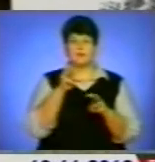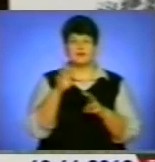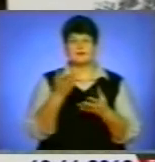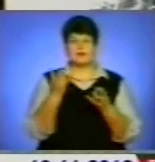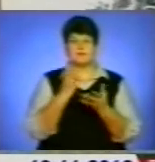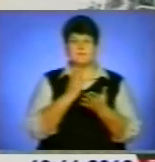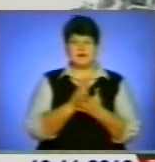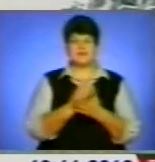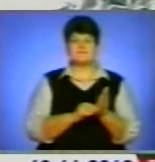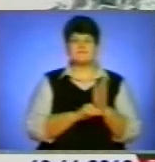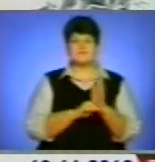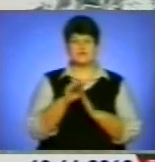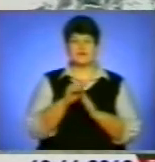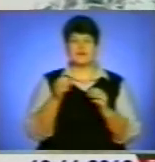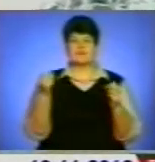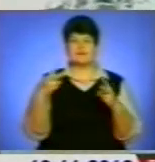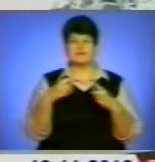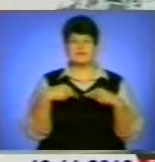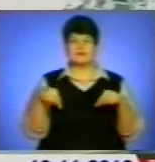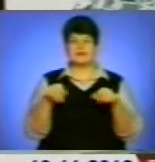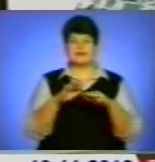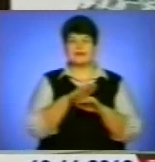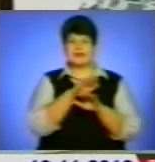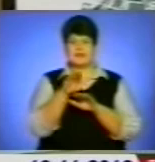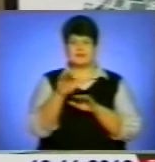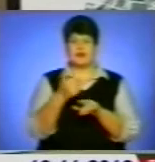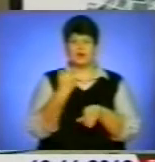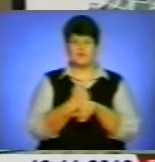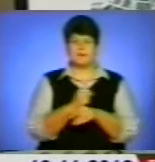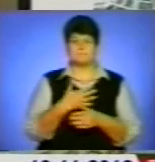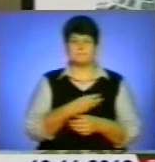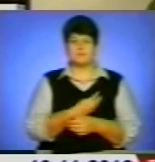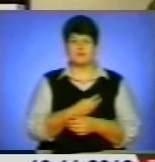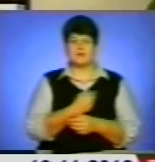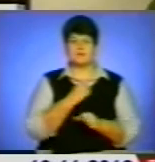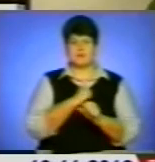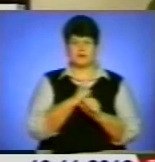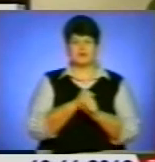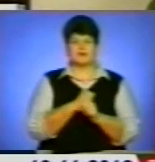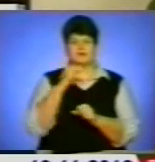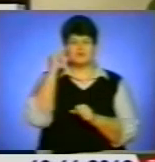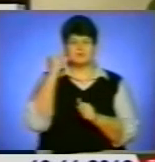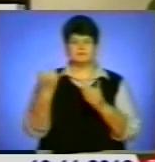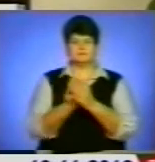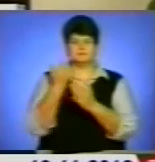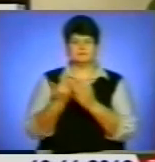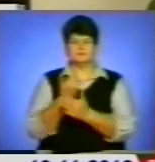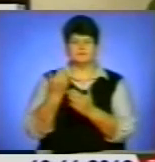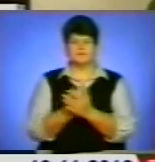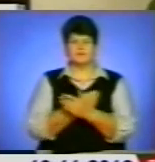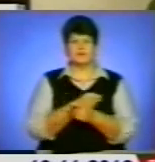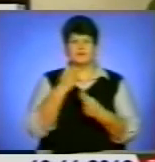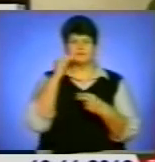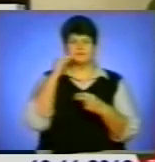мати високий кваліфікаційний рівень. Але найголовніше – бажання працювати, постійно вчитися чомусь новому та вдосконалювати навики.